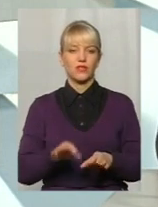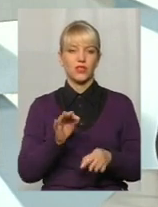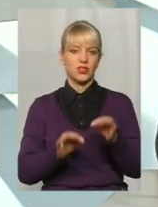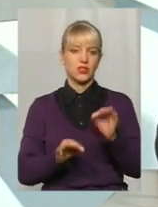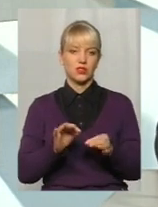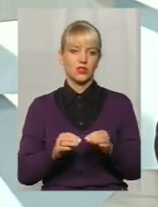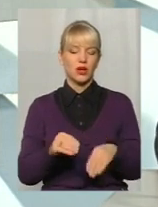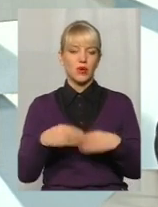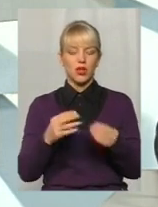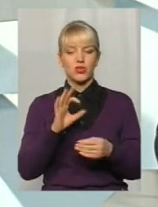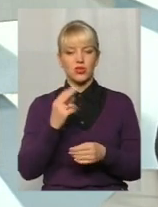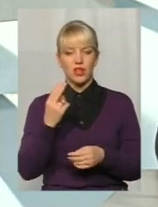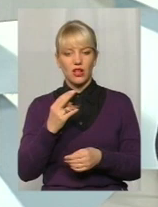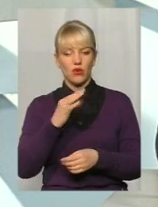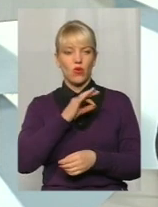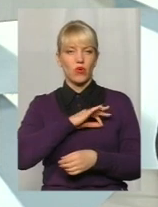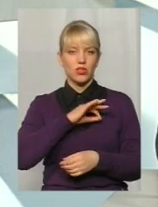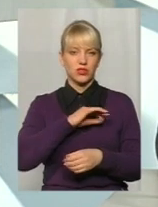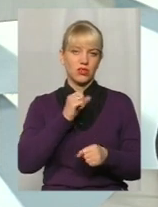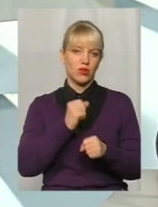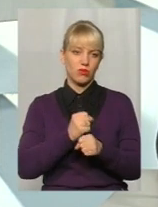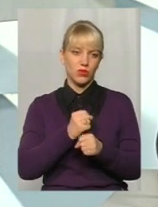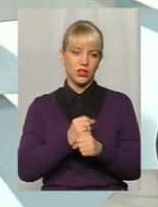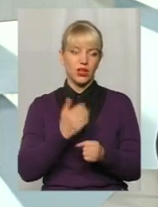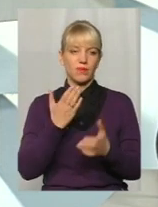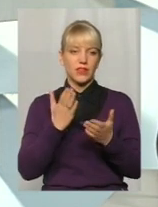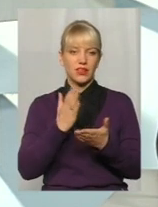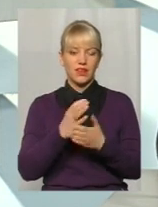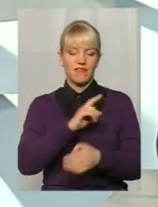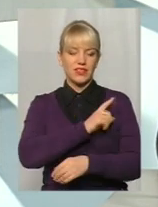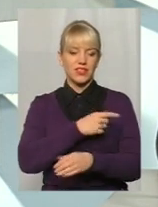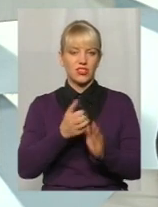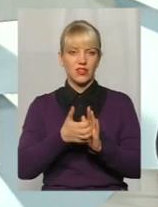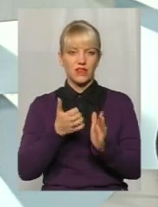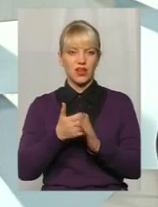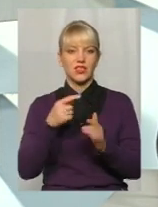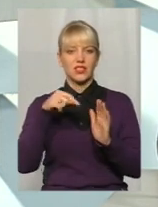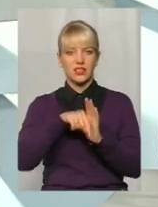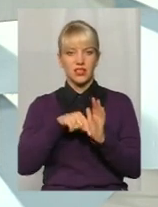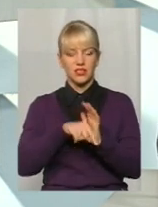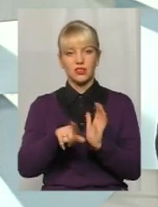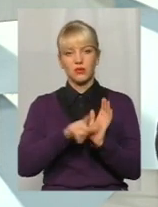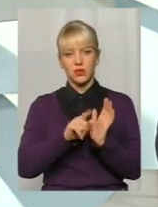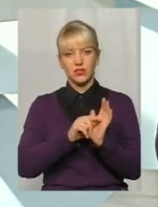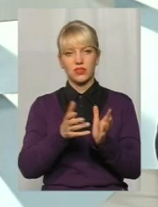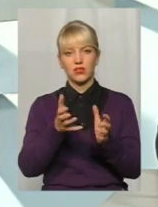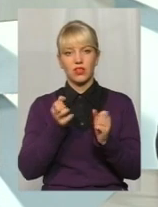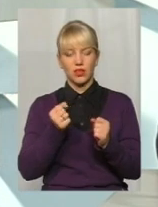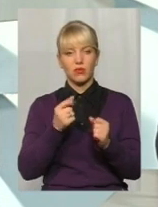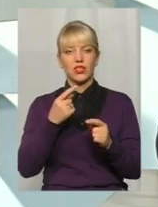і соціально корисні роботи. Якщо є фізичні вади, значить вона отримує якесь пенсійне забезпечення. Тому